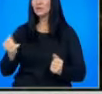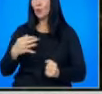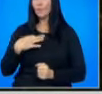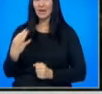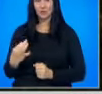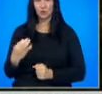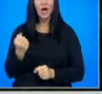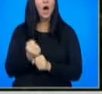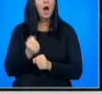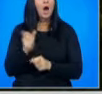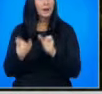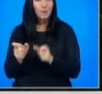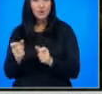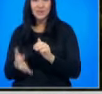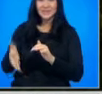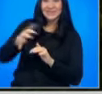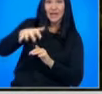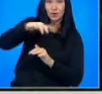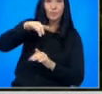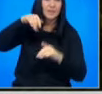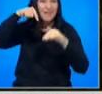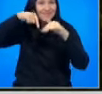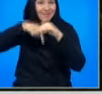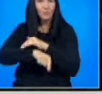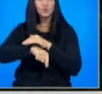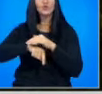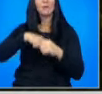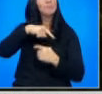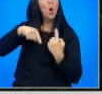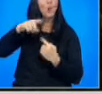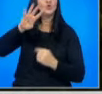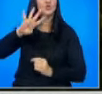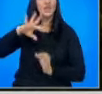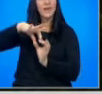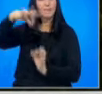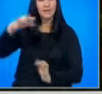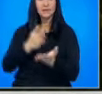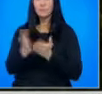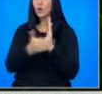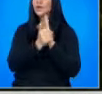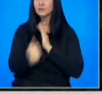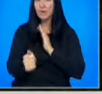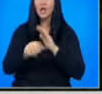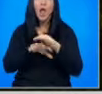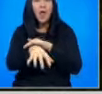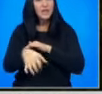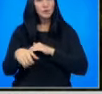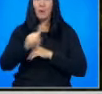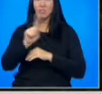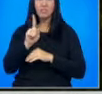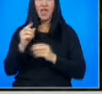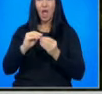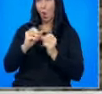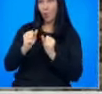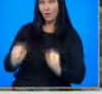Работниците са били затрупани на дълбочина около 4 метра. Според експерти, изкупът не е бил